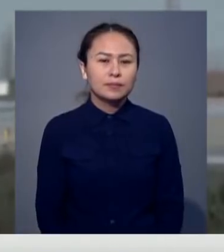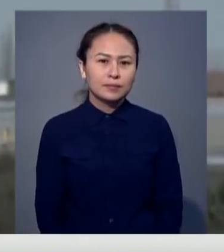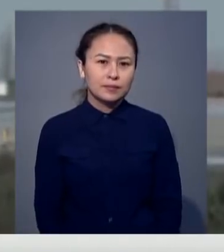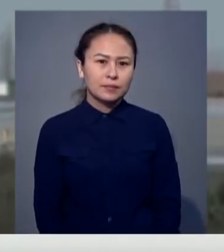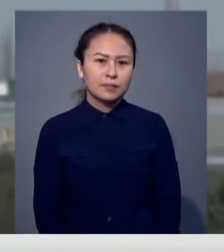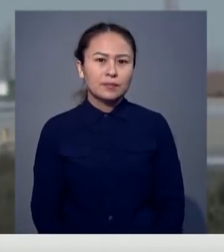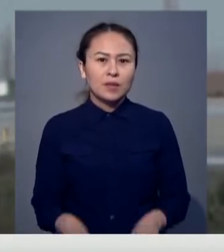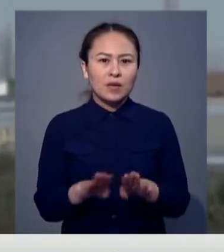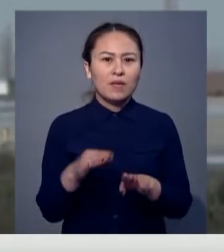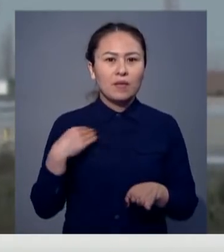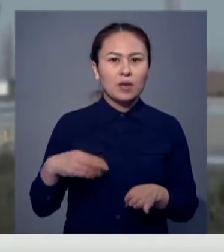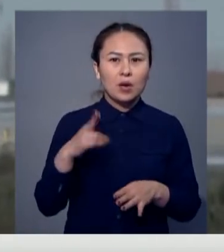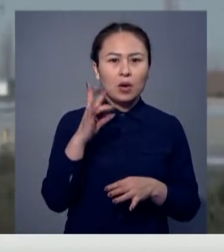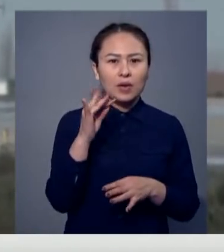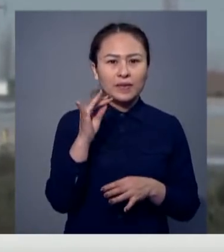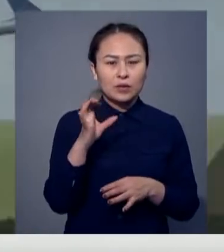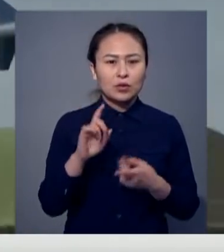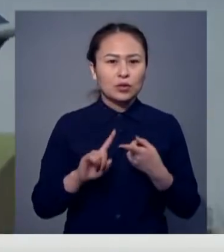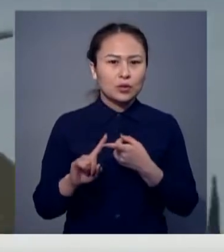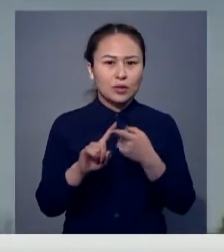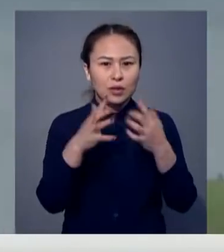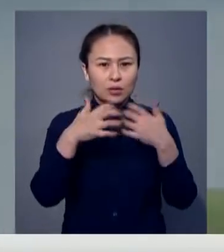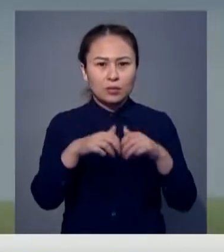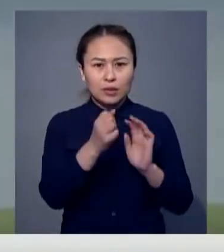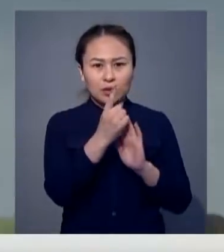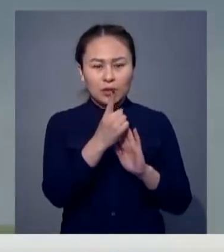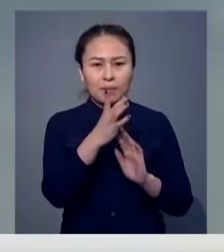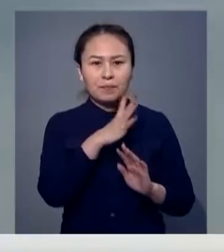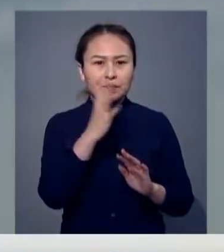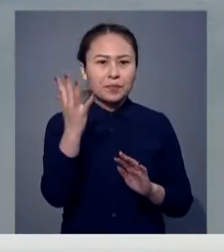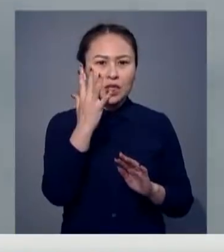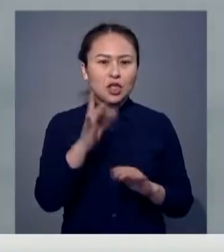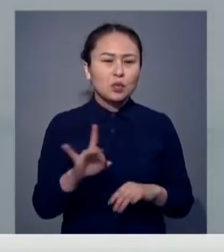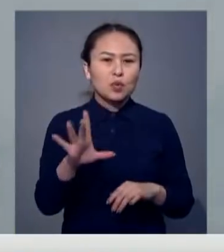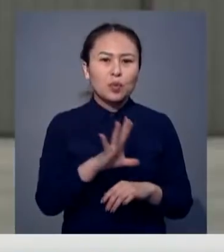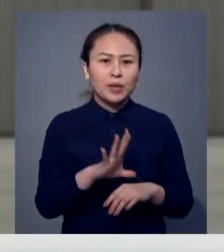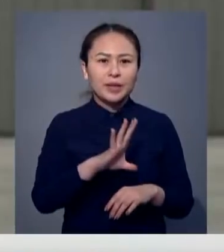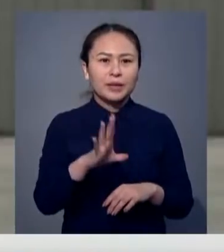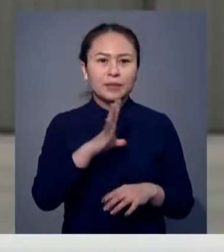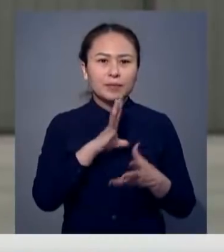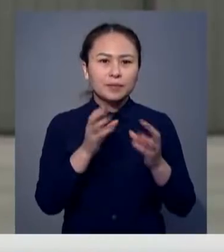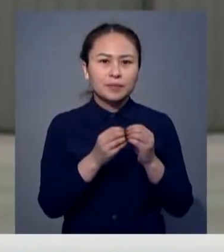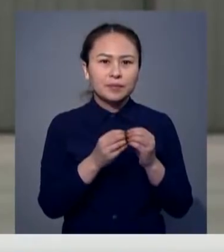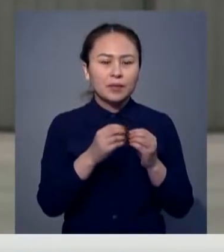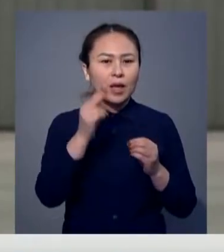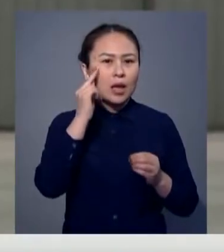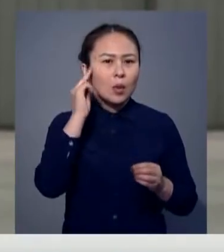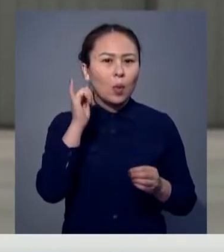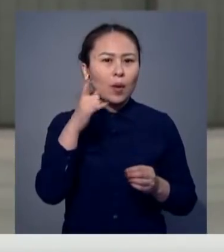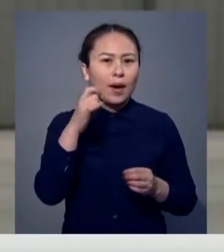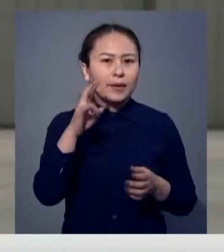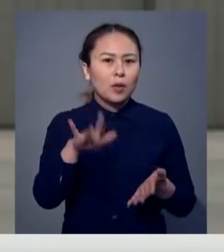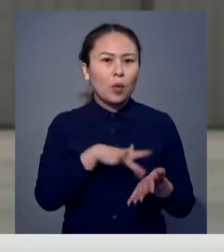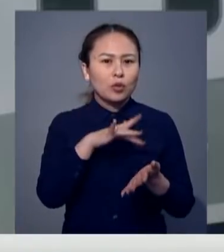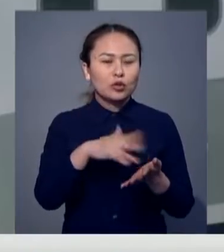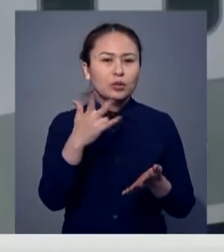Осылайша францияда коронавирусты жұқтырғандардың саны 11-ге жетті. Бесінші республика кеше Қытайдың ұқайын ғаластан тағы